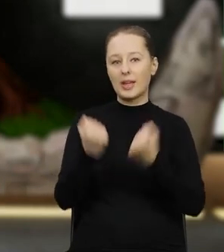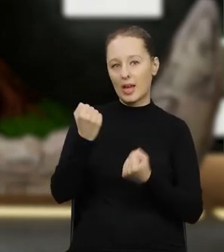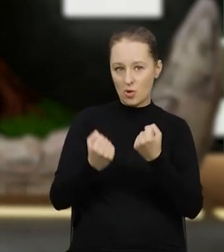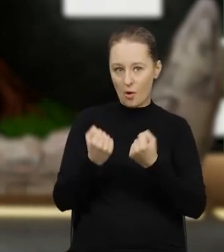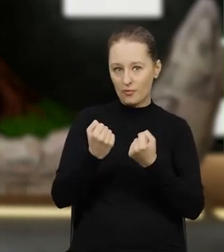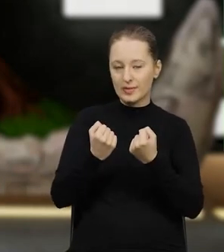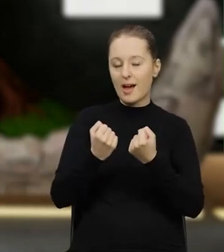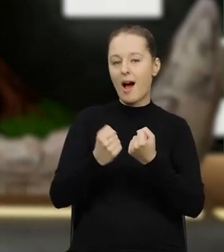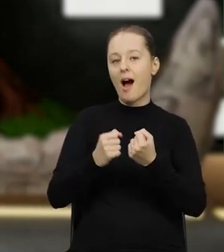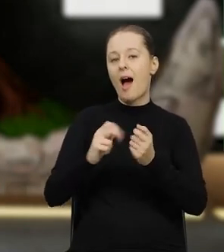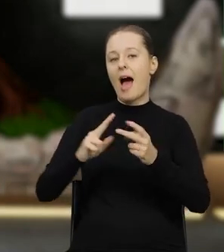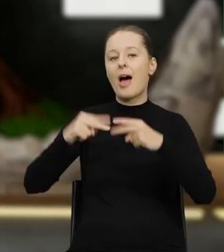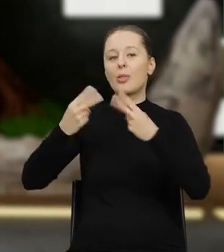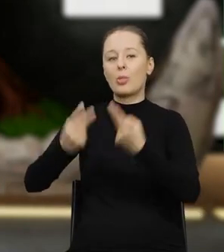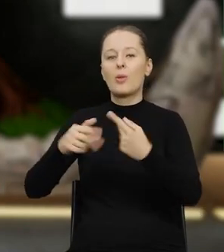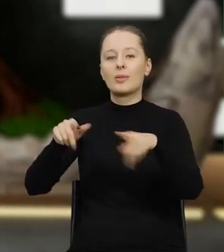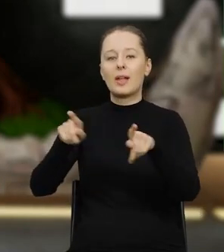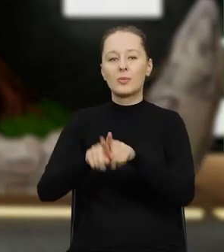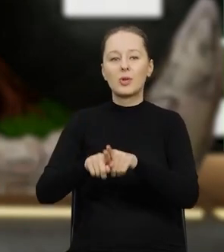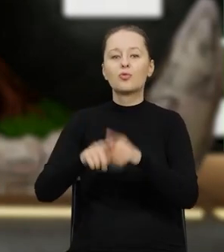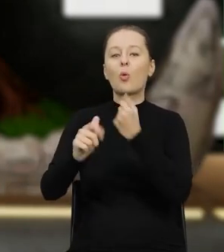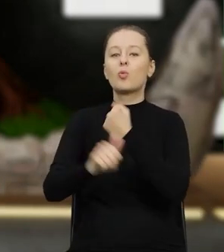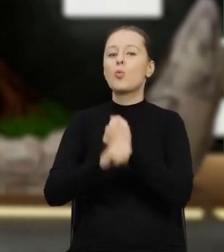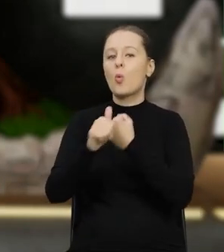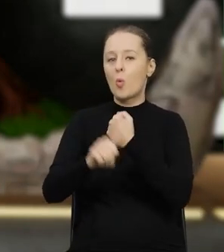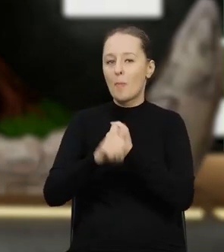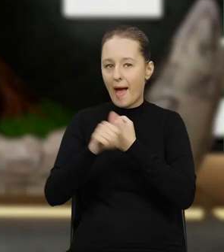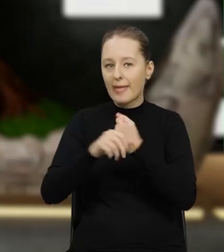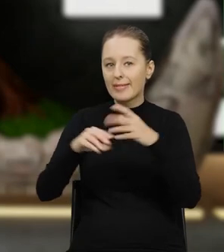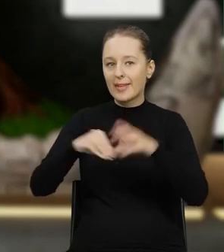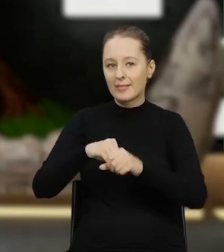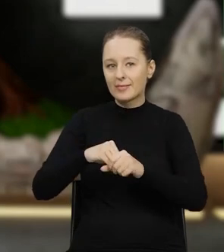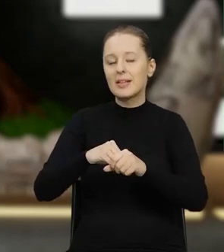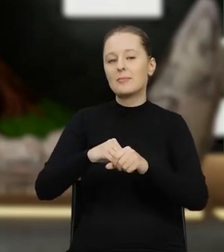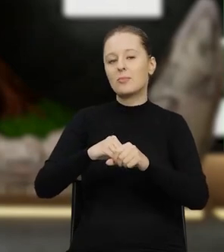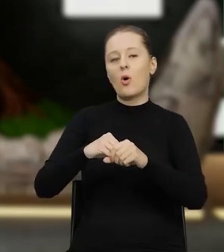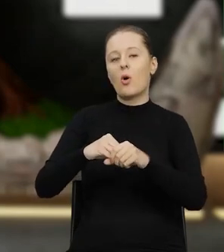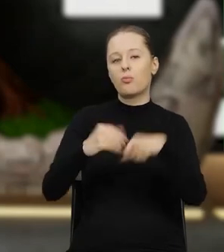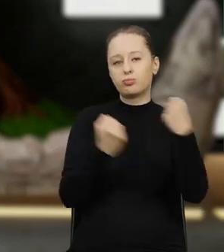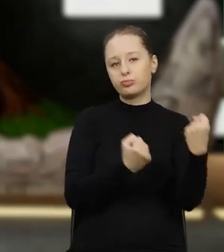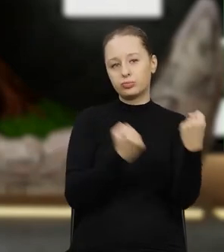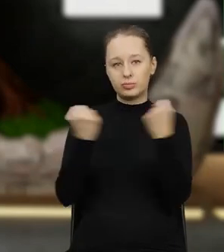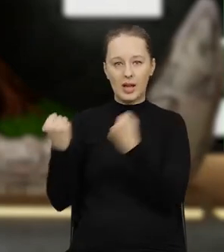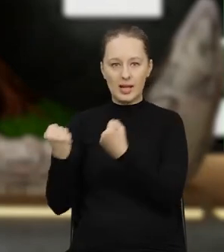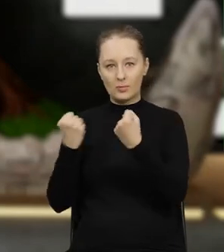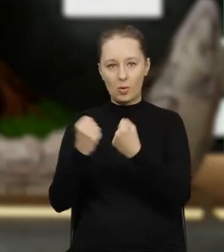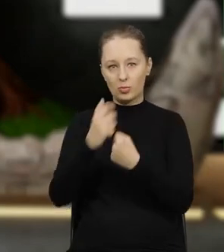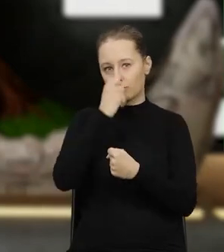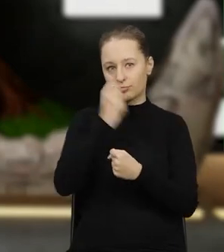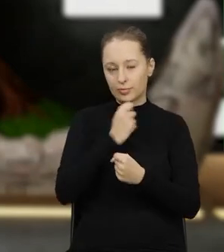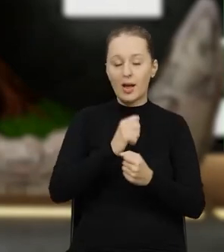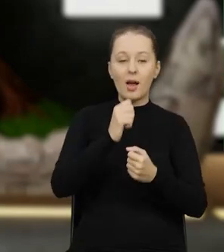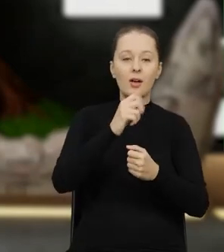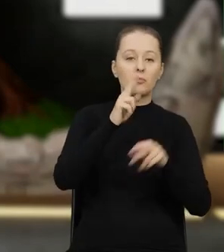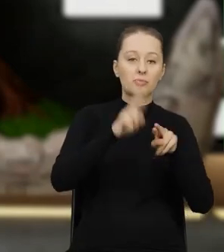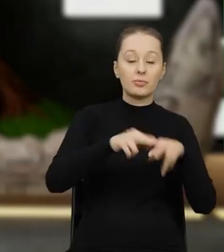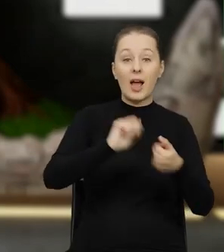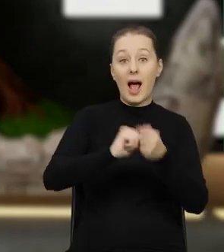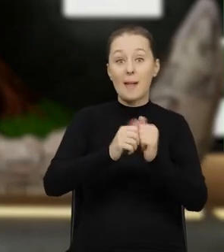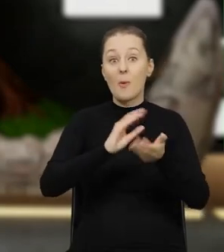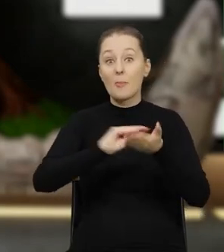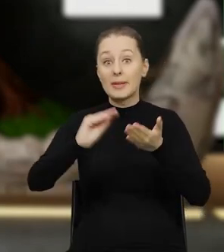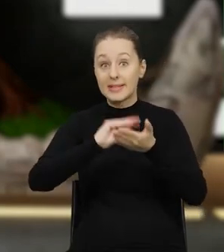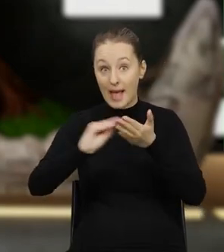ładunku przekazał im również dokumenty związane z transgranicznym przemieszczeniem odpadów. Czyli albo pisemne